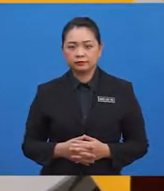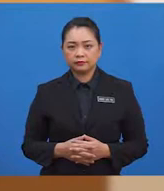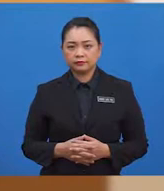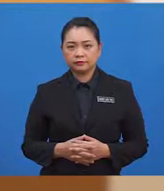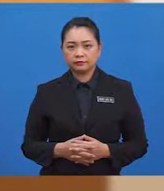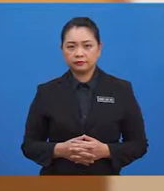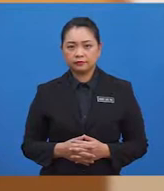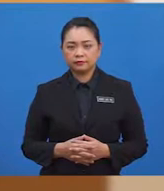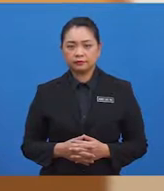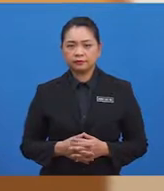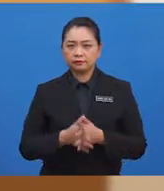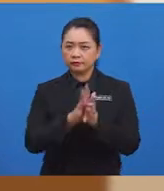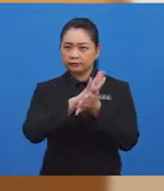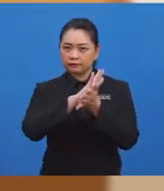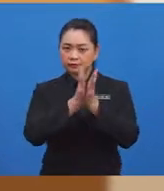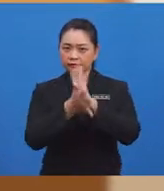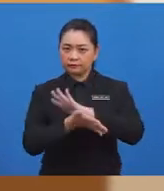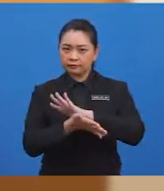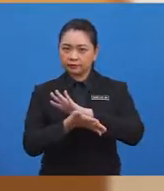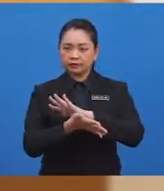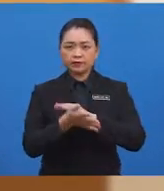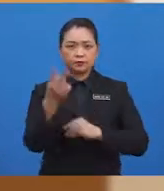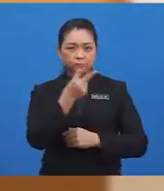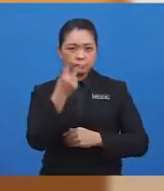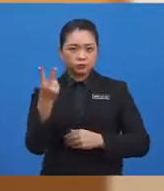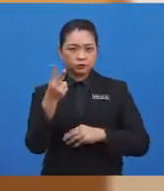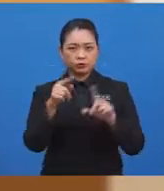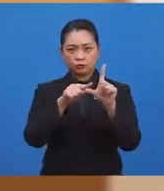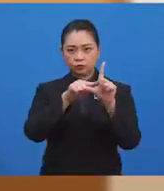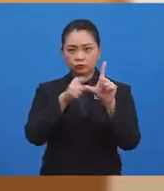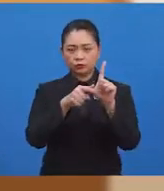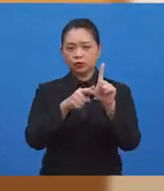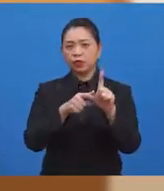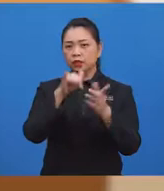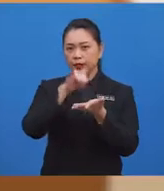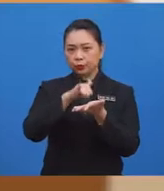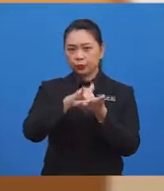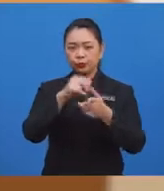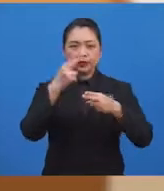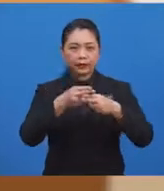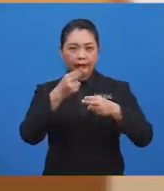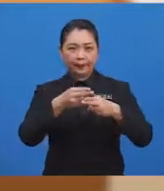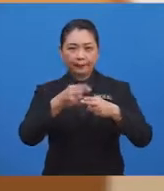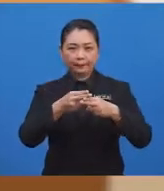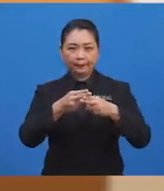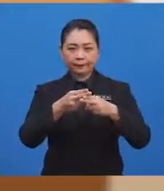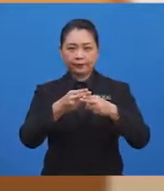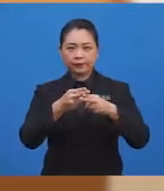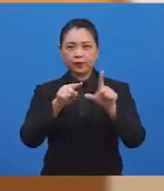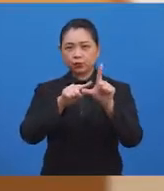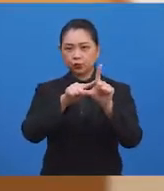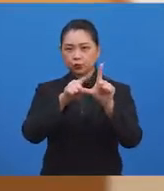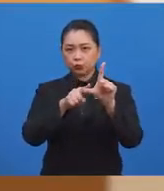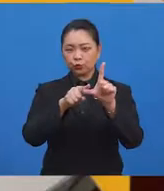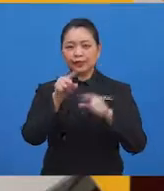Oleh itu, kedua-dua sudut ini dinamakan sebagai sudut tirus.